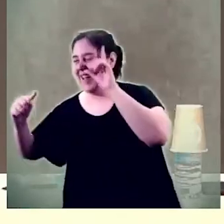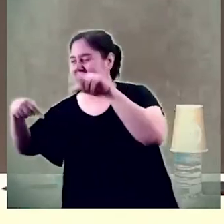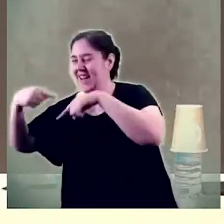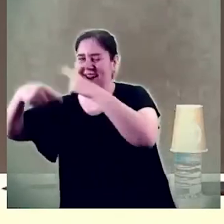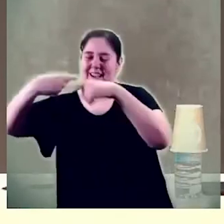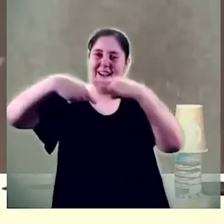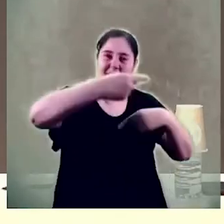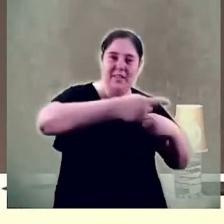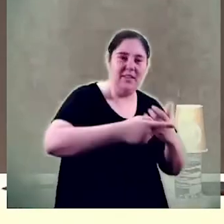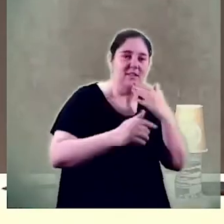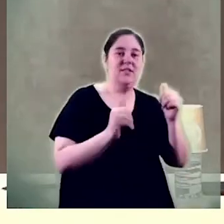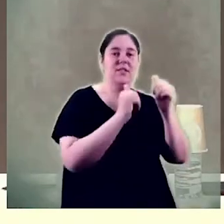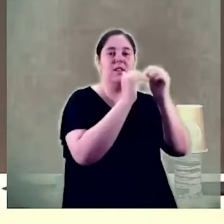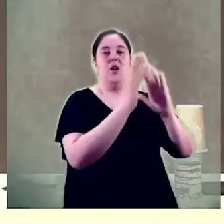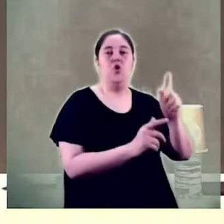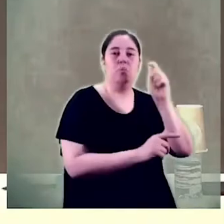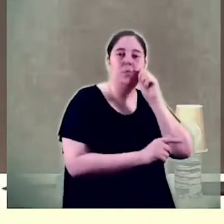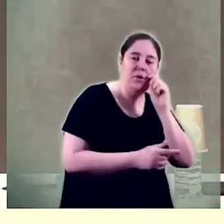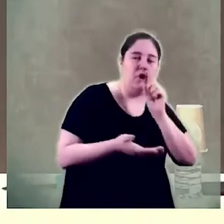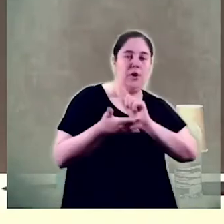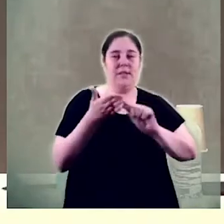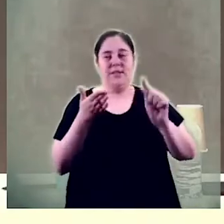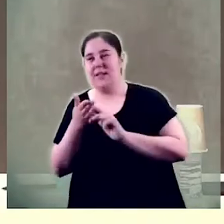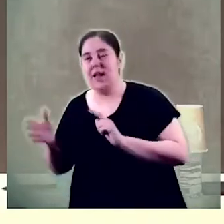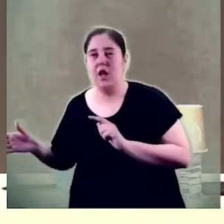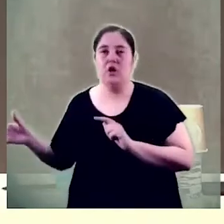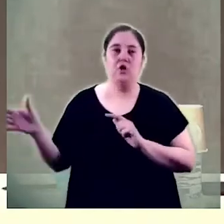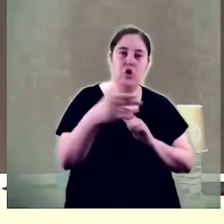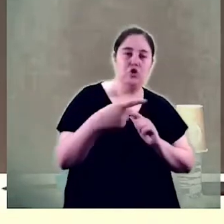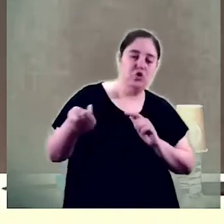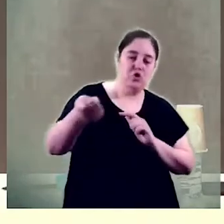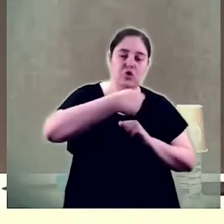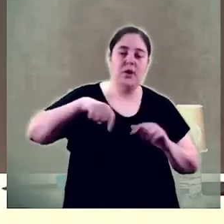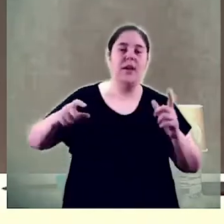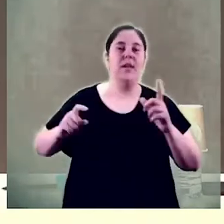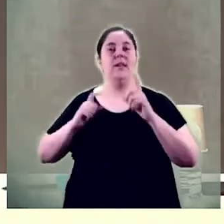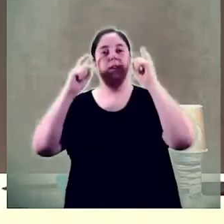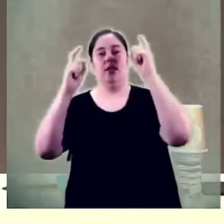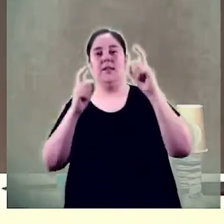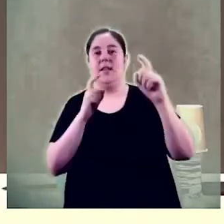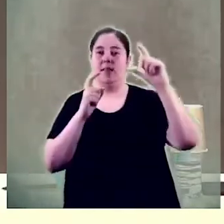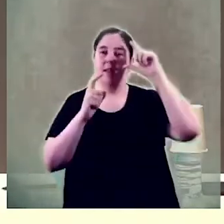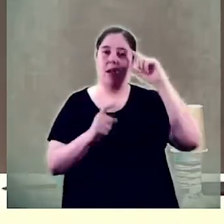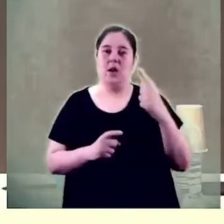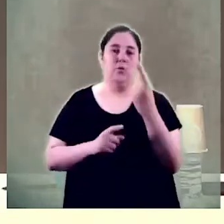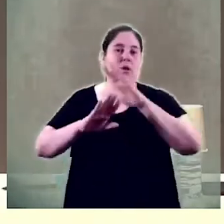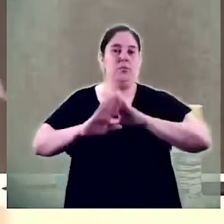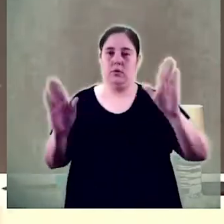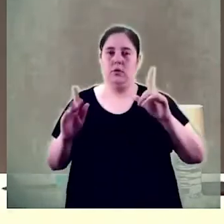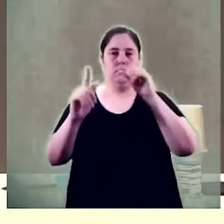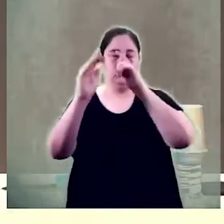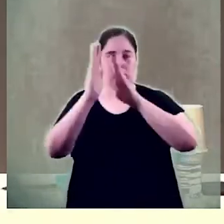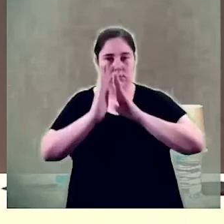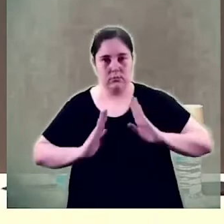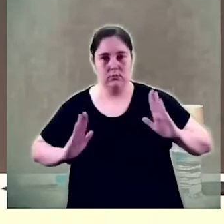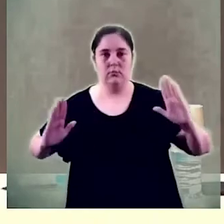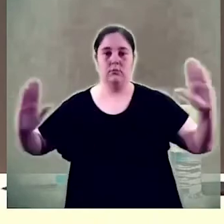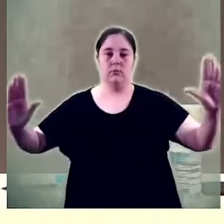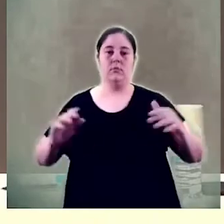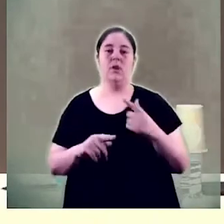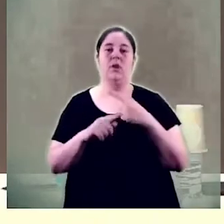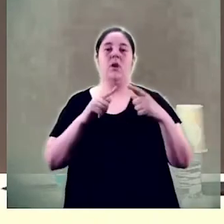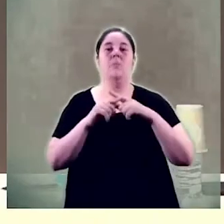canviar i això l'Observatori la secretària i tot intentarem que des d'allò